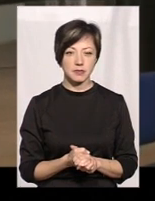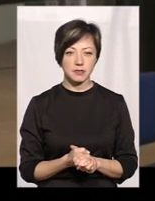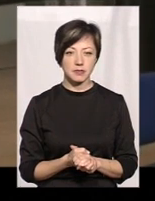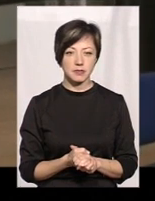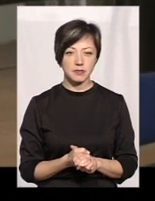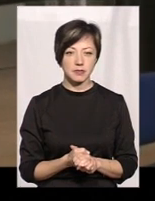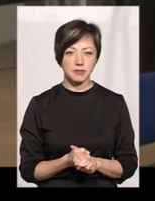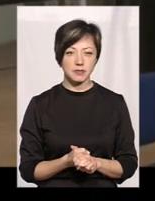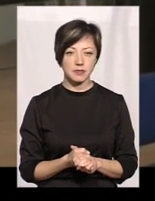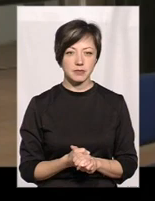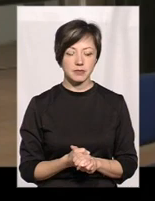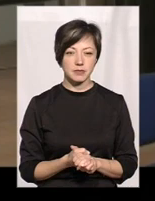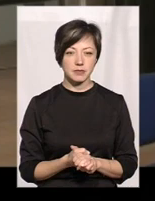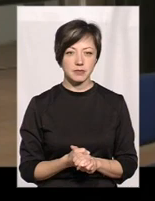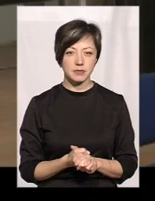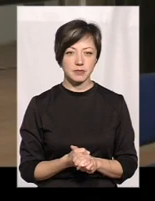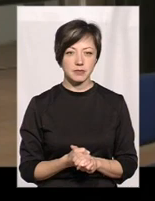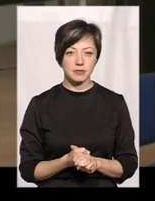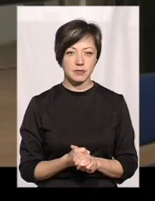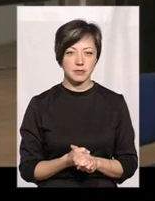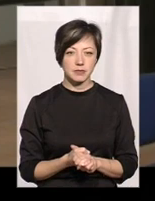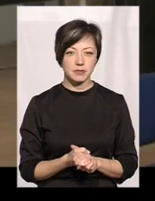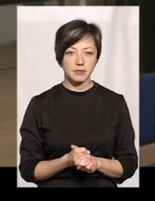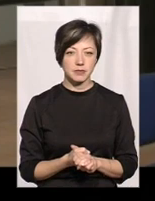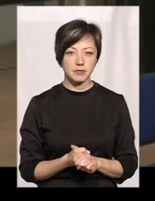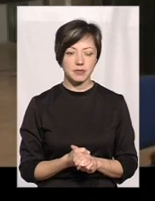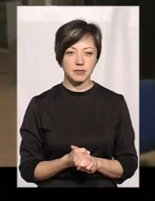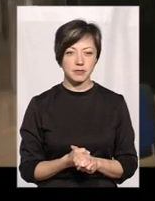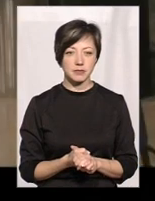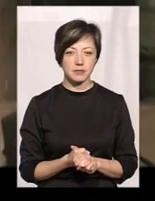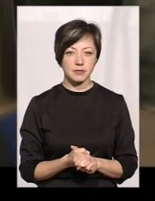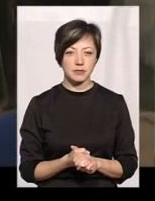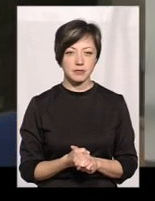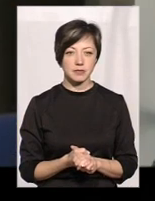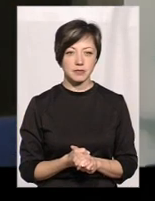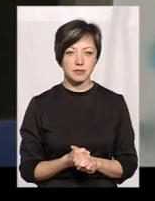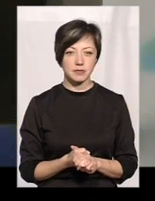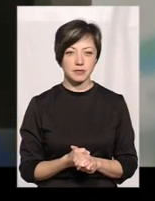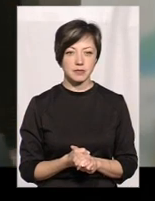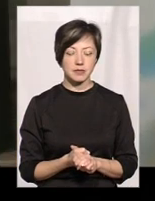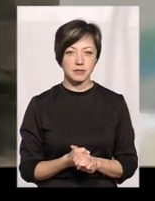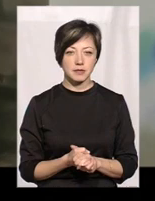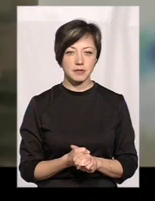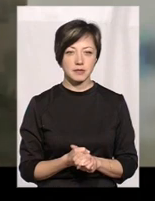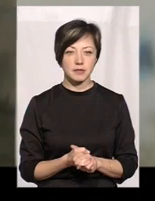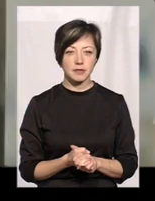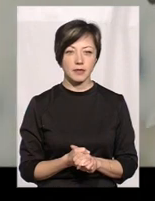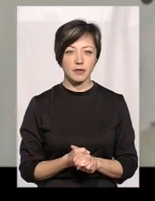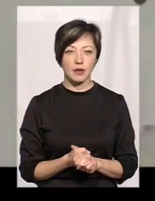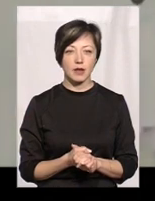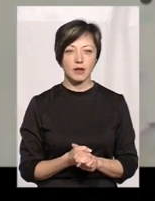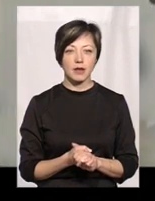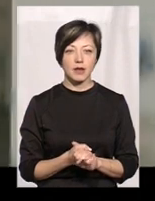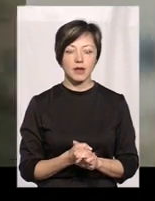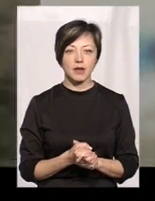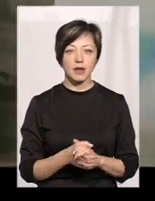ось це. Стетофонендоскоп також